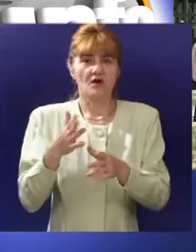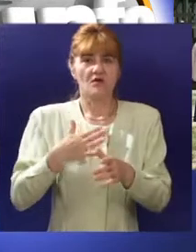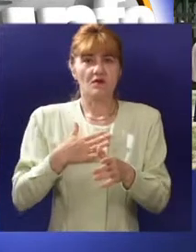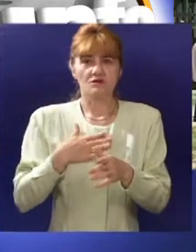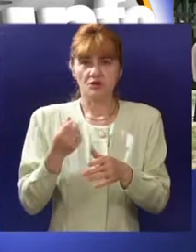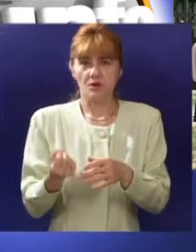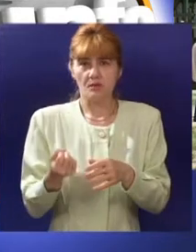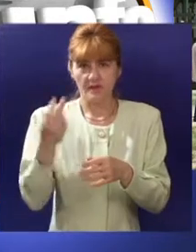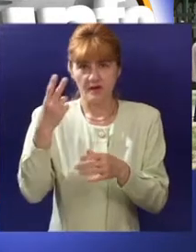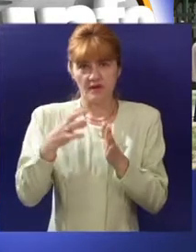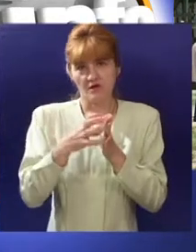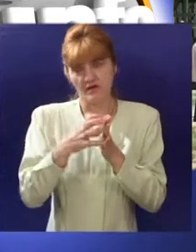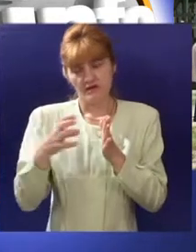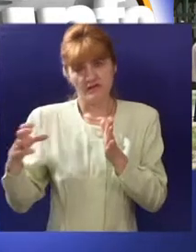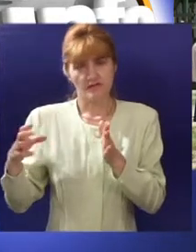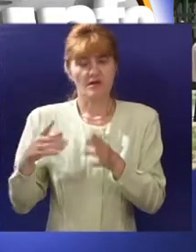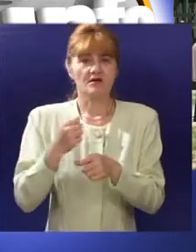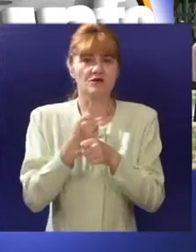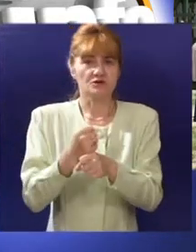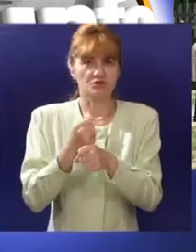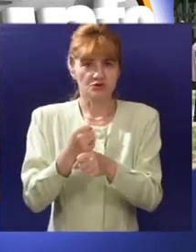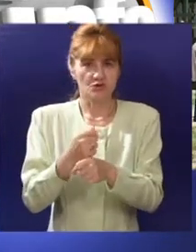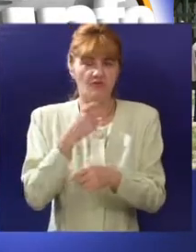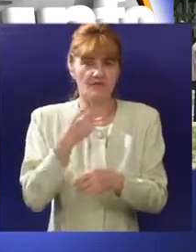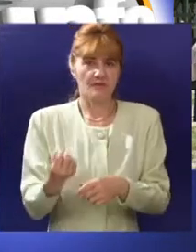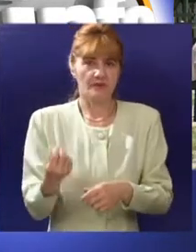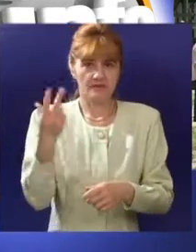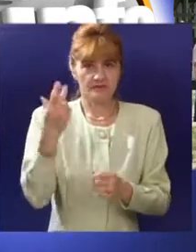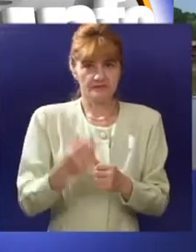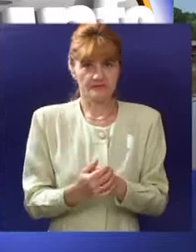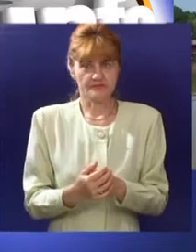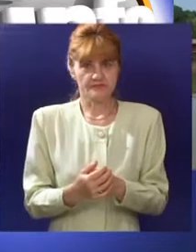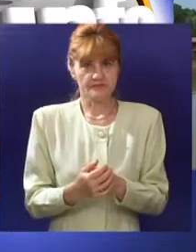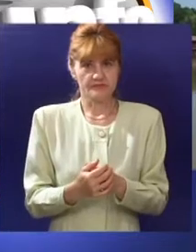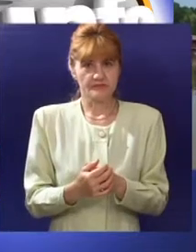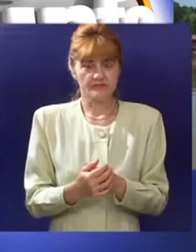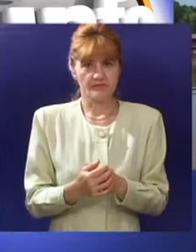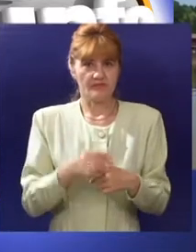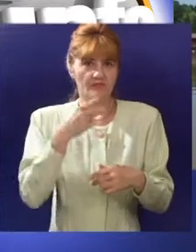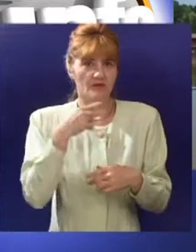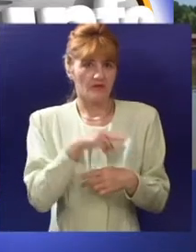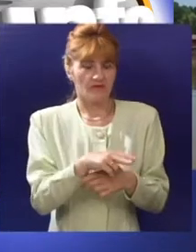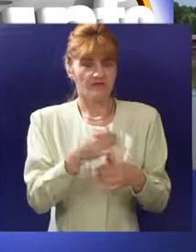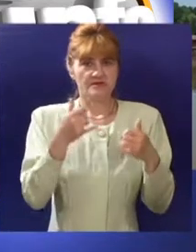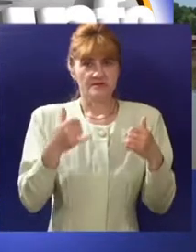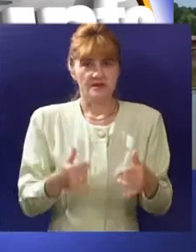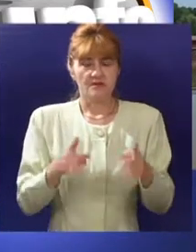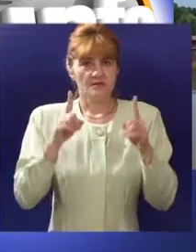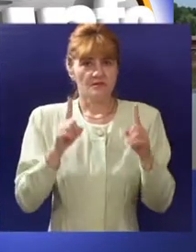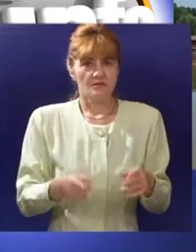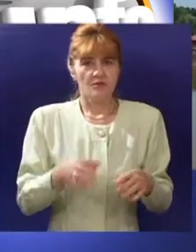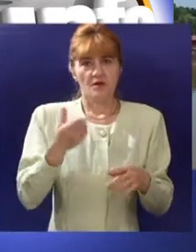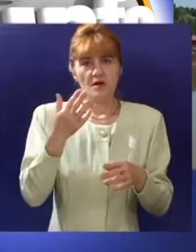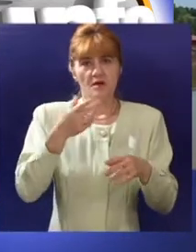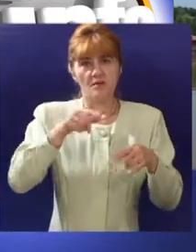naših prirodnih vrednosti, redkosti i očuvanja biodiverziteta. Revizijom je predviđeno i da se